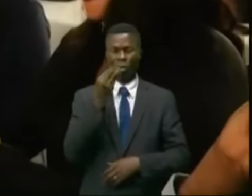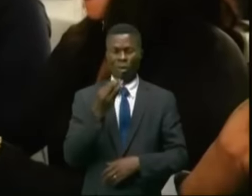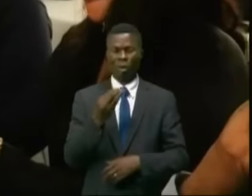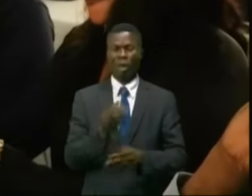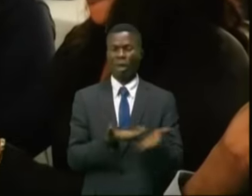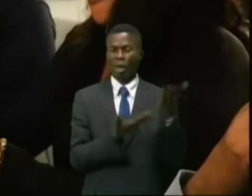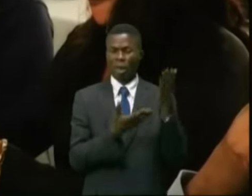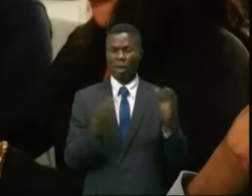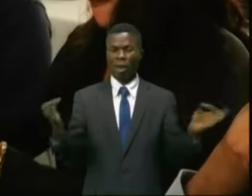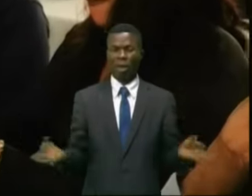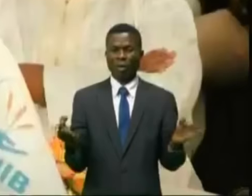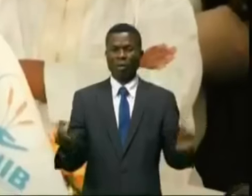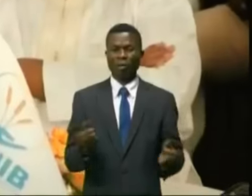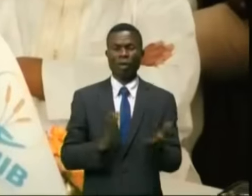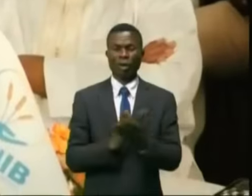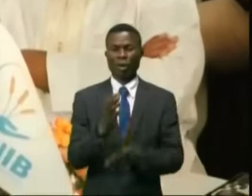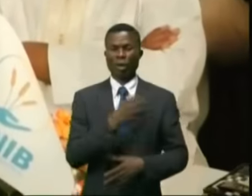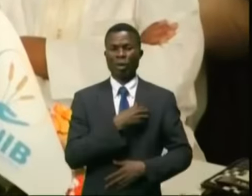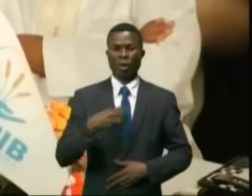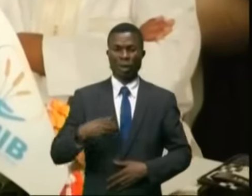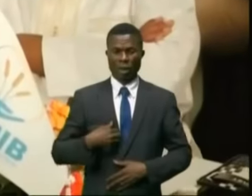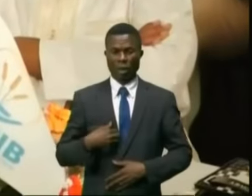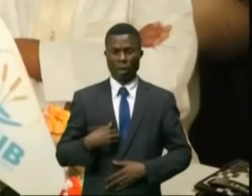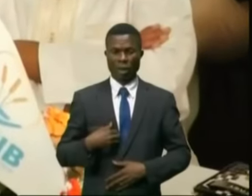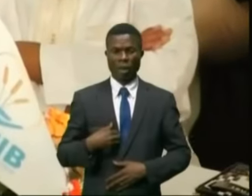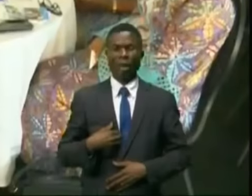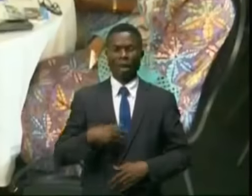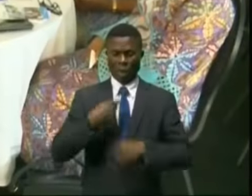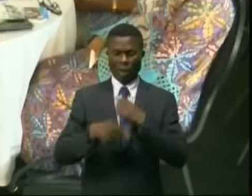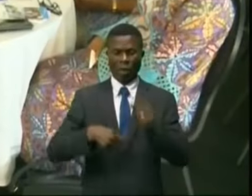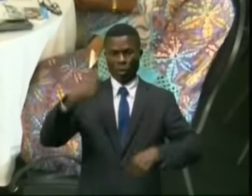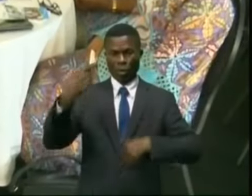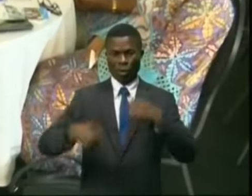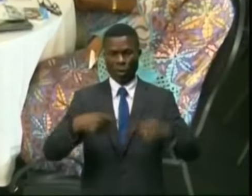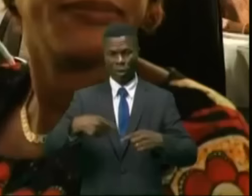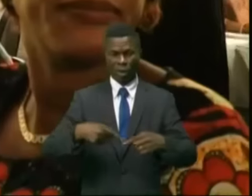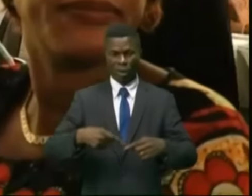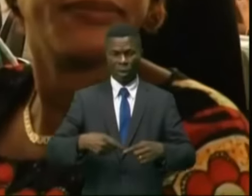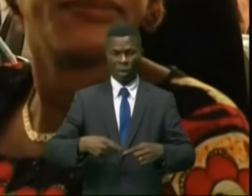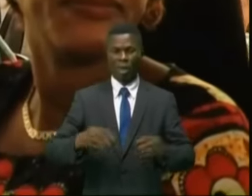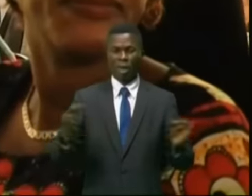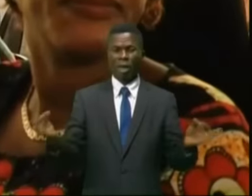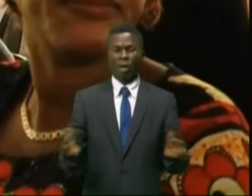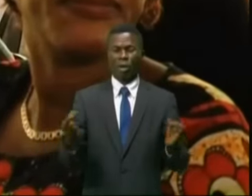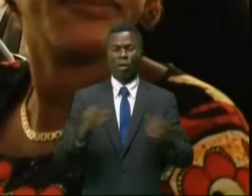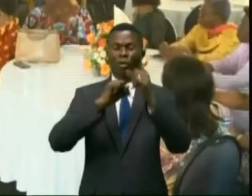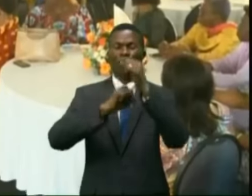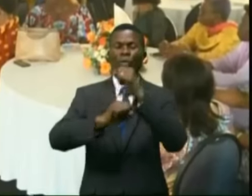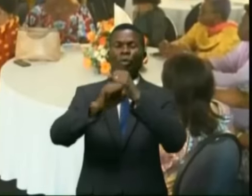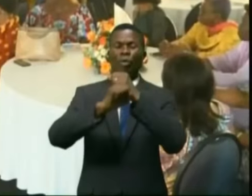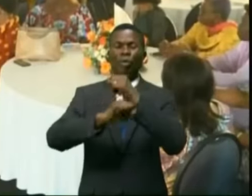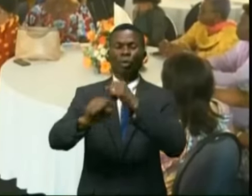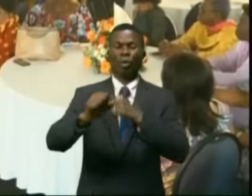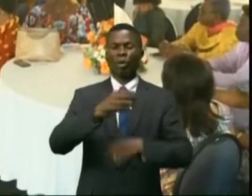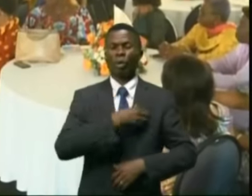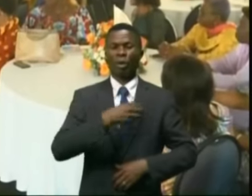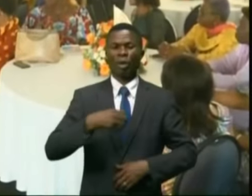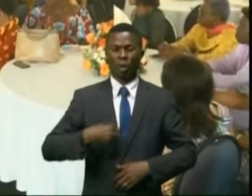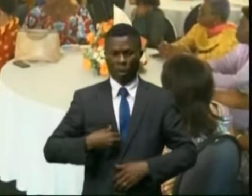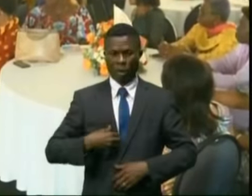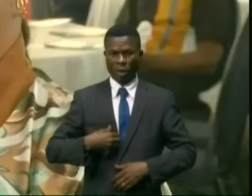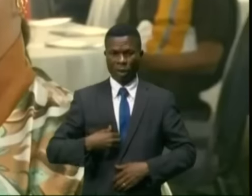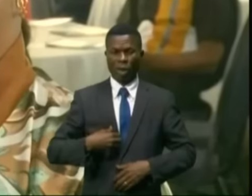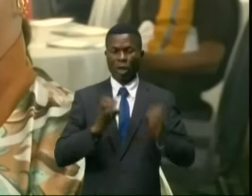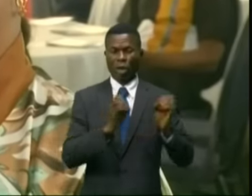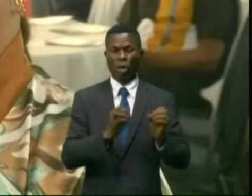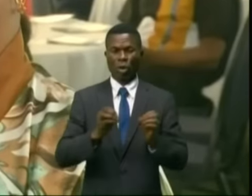de la célébration des femmes qui a ouvert le débat lors du déjeuner des sensibilisations de la femme congolaise